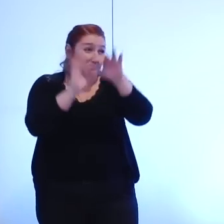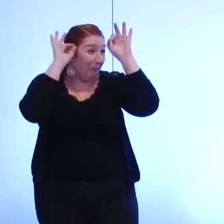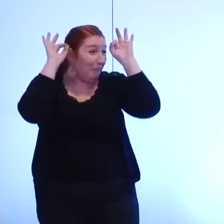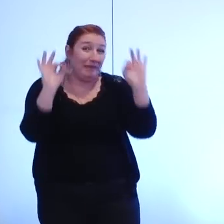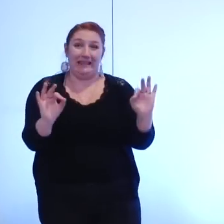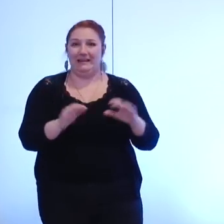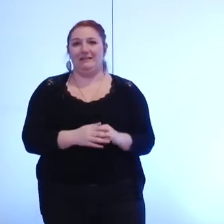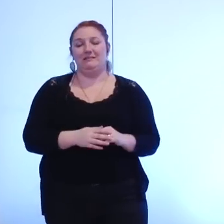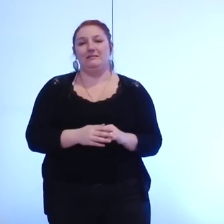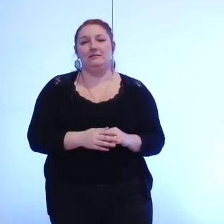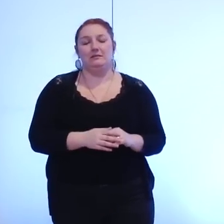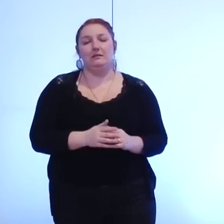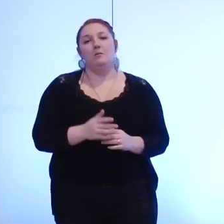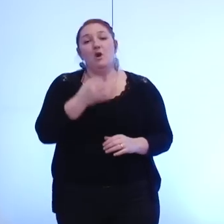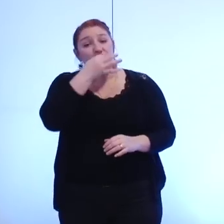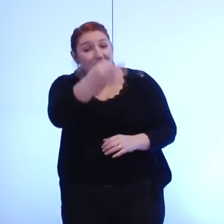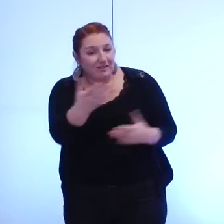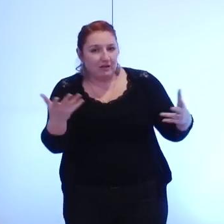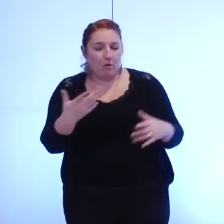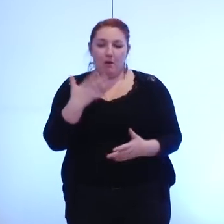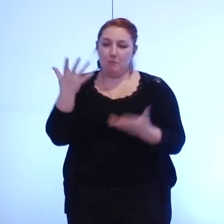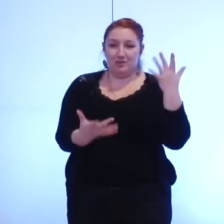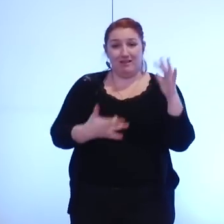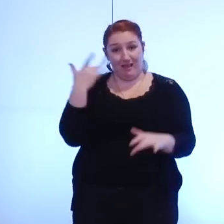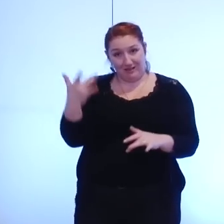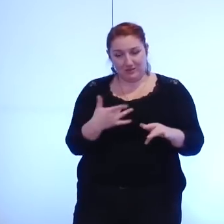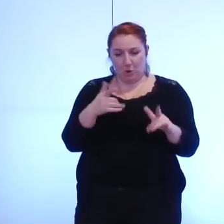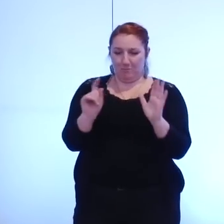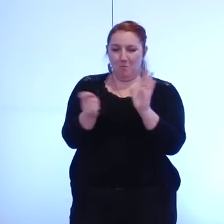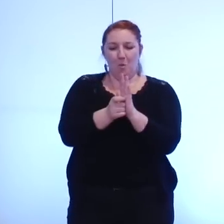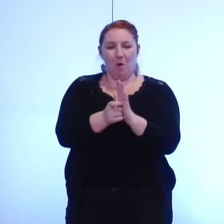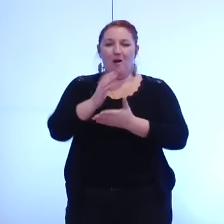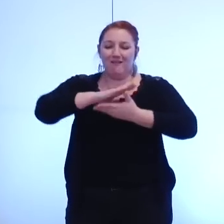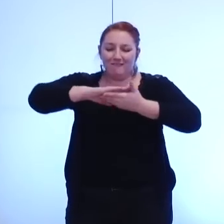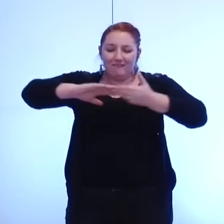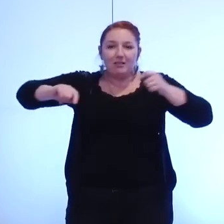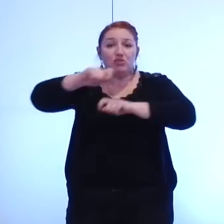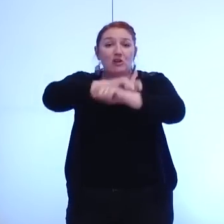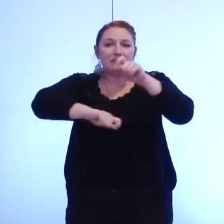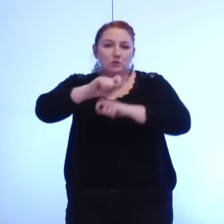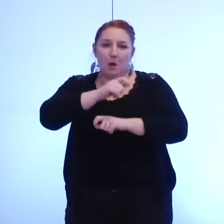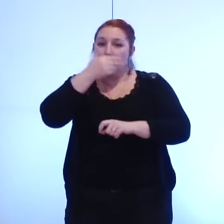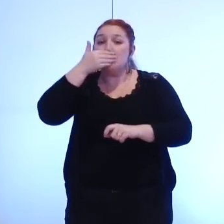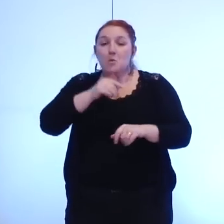intéressant que dans une période transitoire les personnels restent affectés